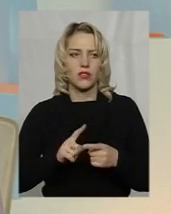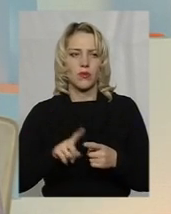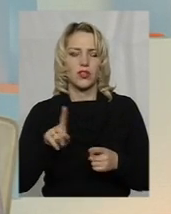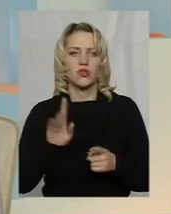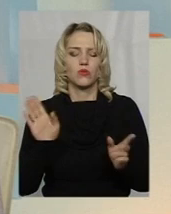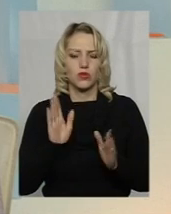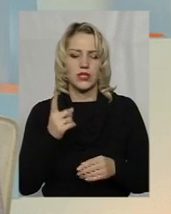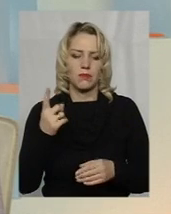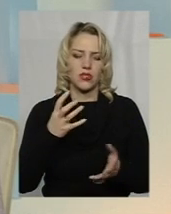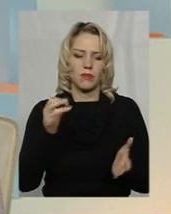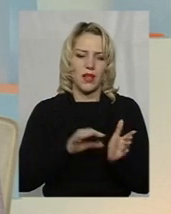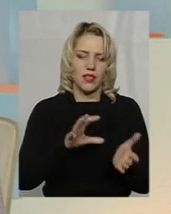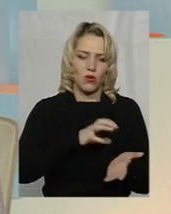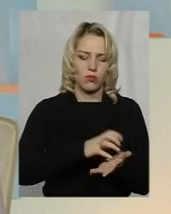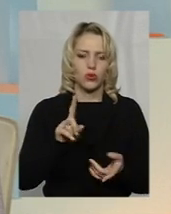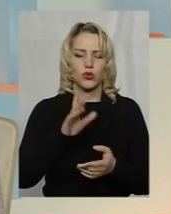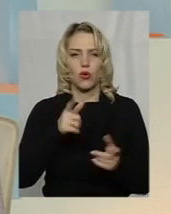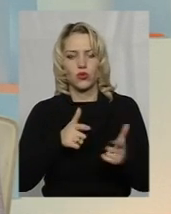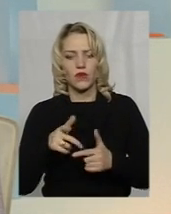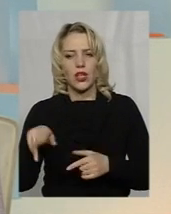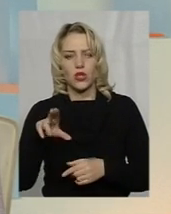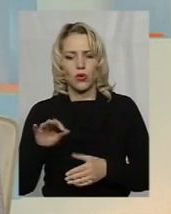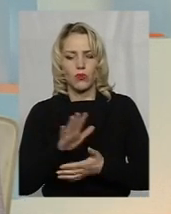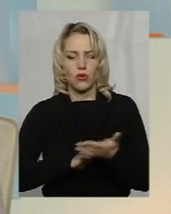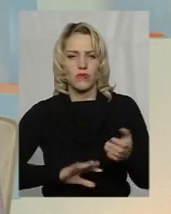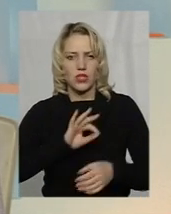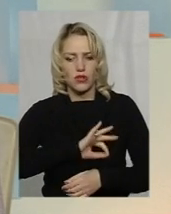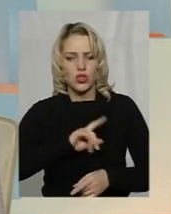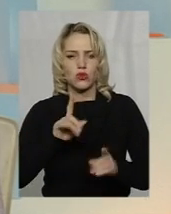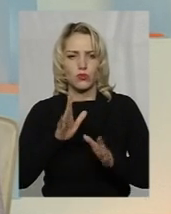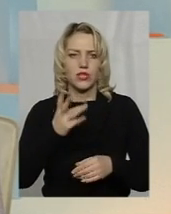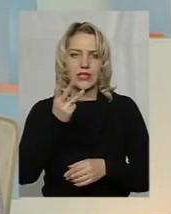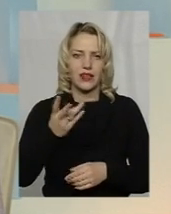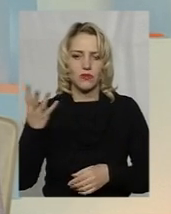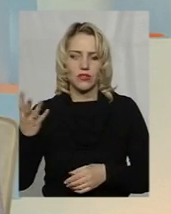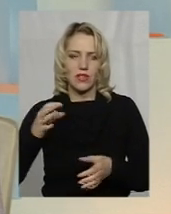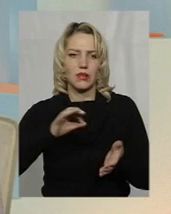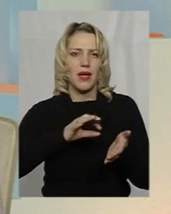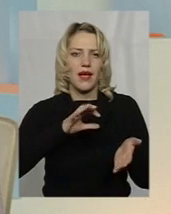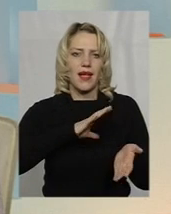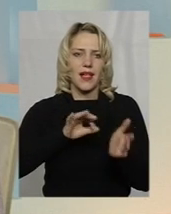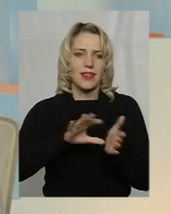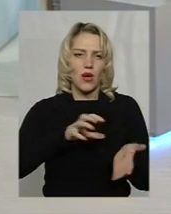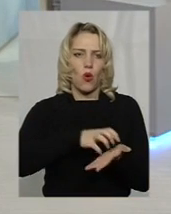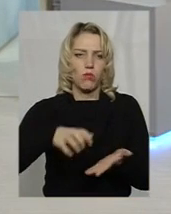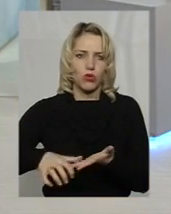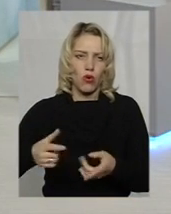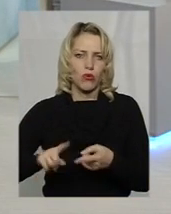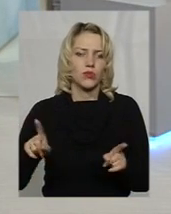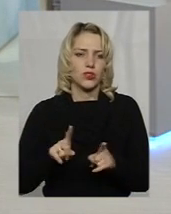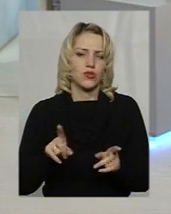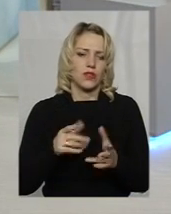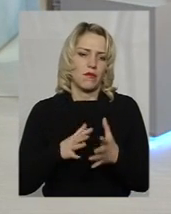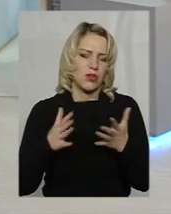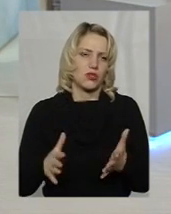першим енергоблоком, чи готові ми до продовження експлуатації, що відбувається з третім, четвертим енергоблоком, як взагалі, це найбільше підприємство